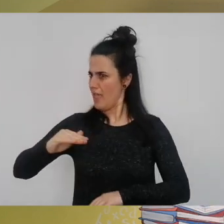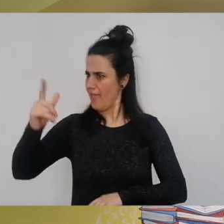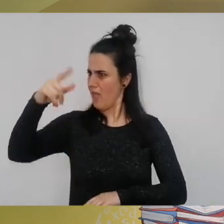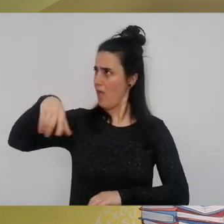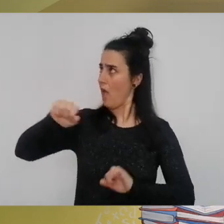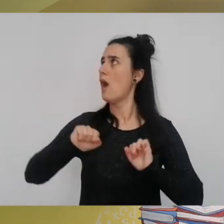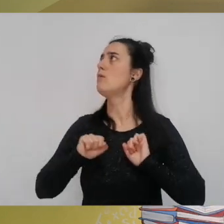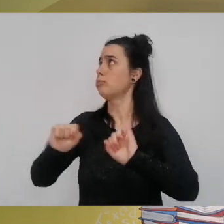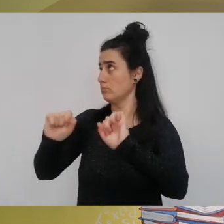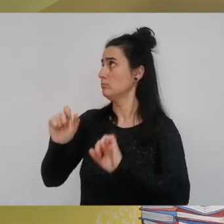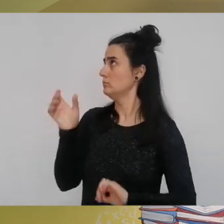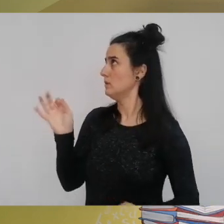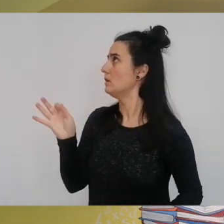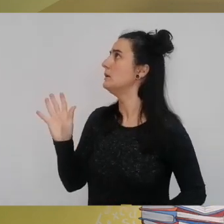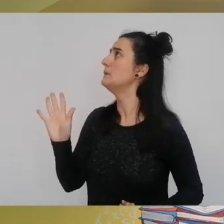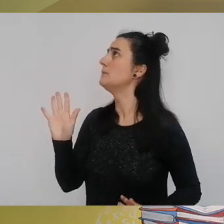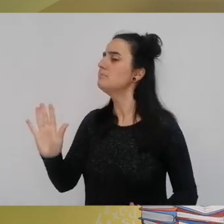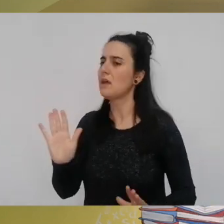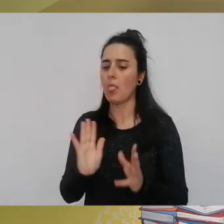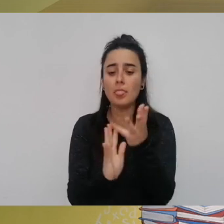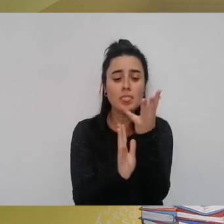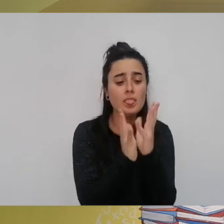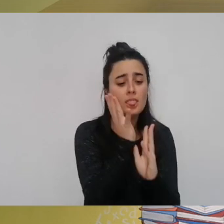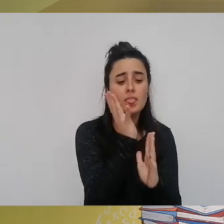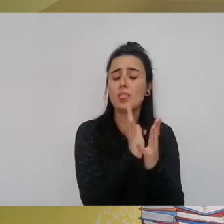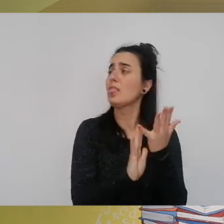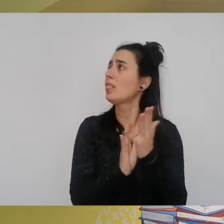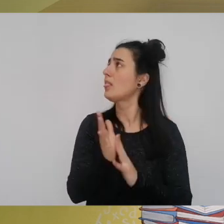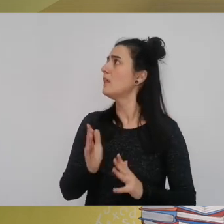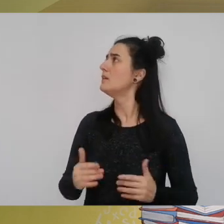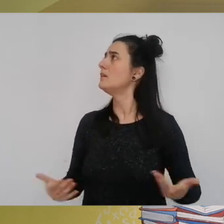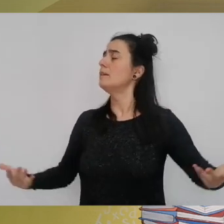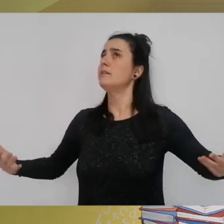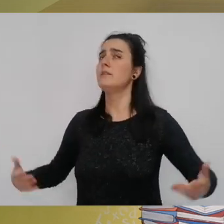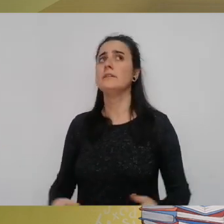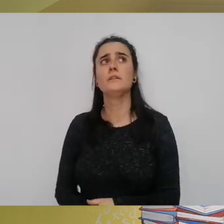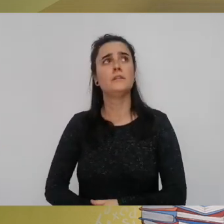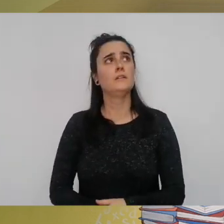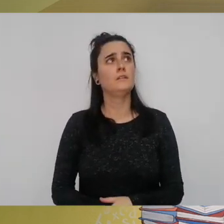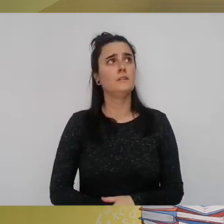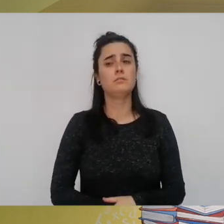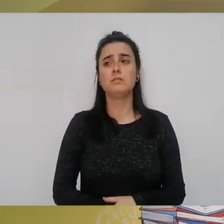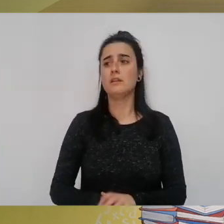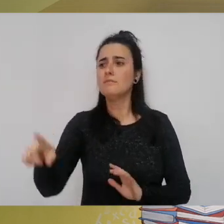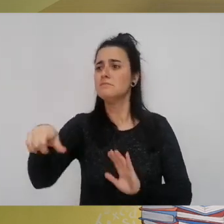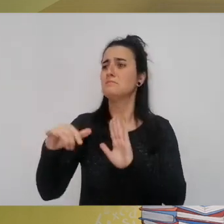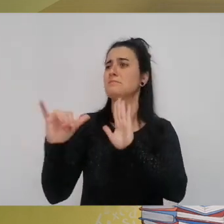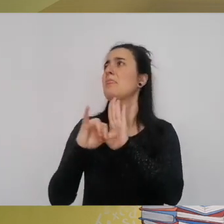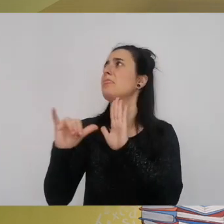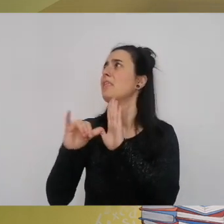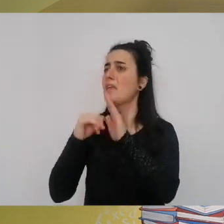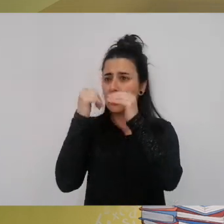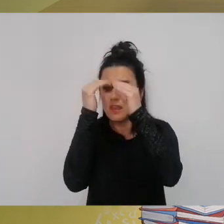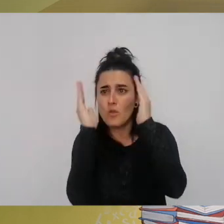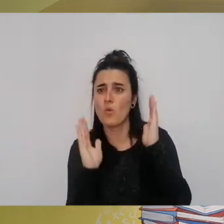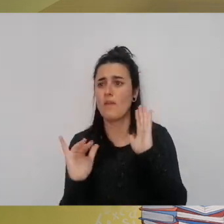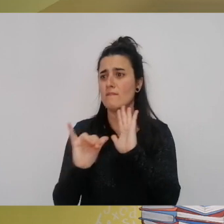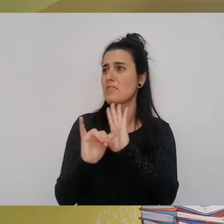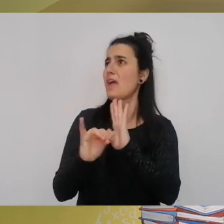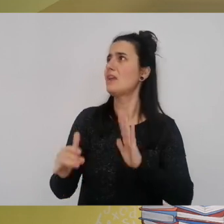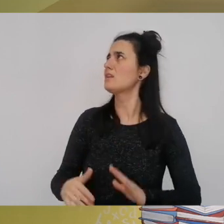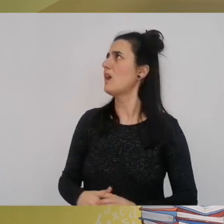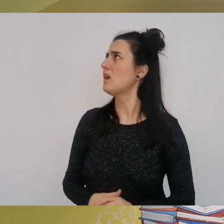bazuloan sartzen baina suat txikia da eta antxe goten dirako bazuloa tarian